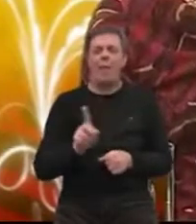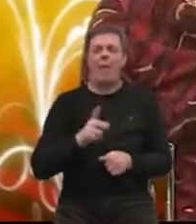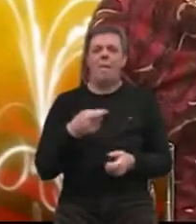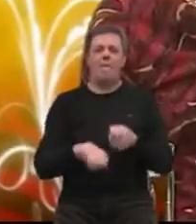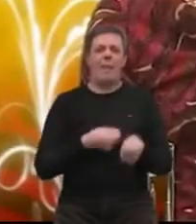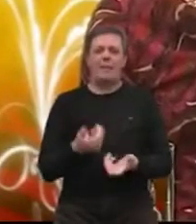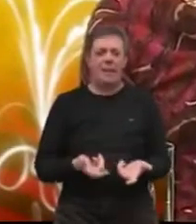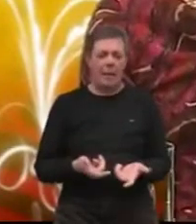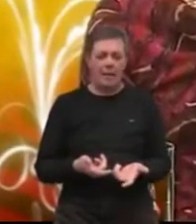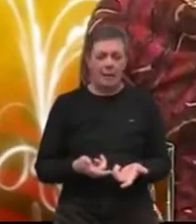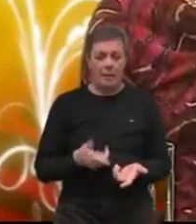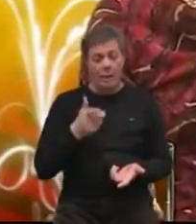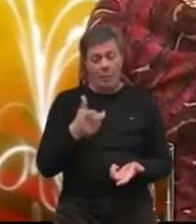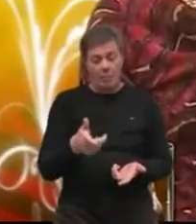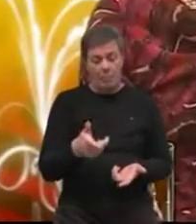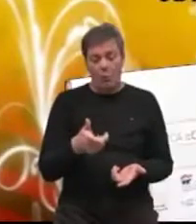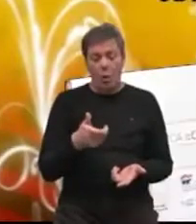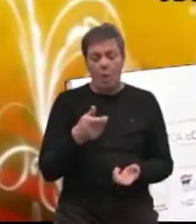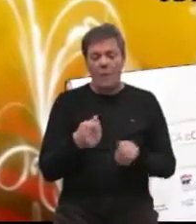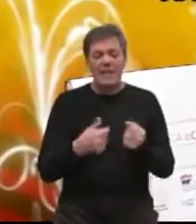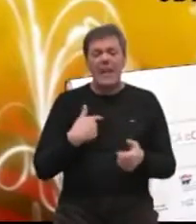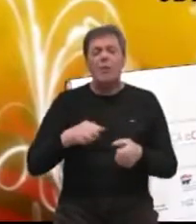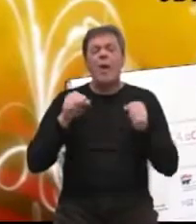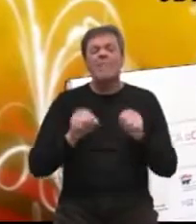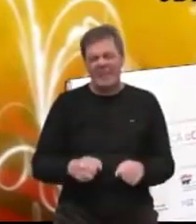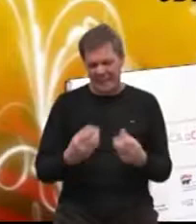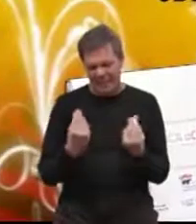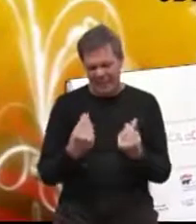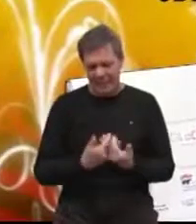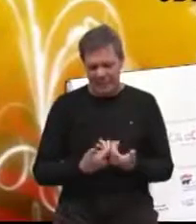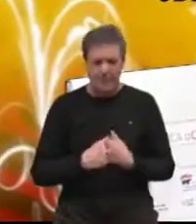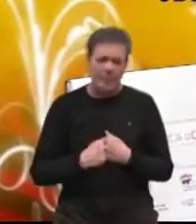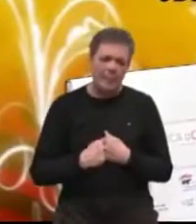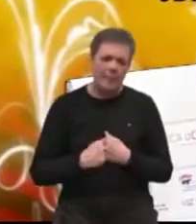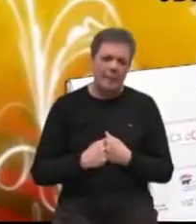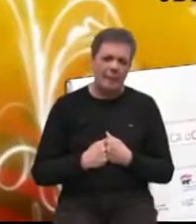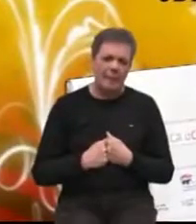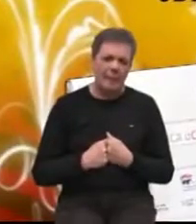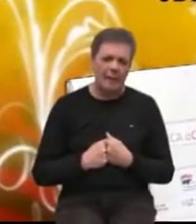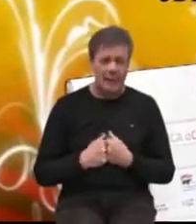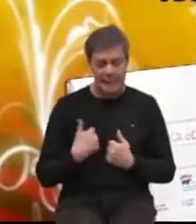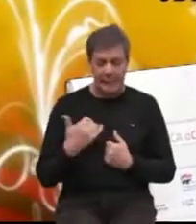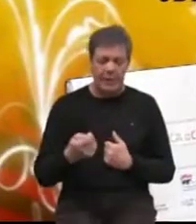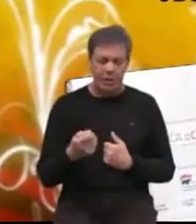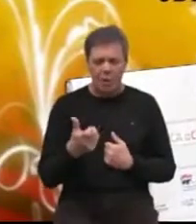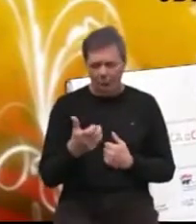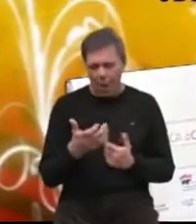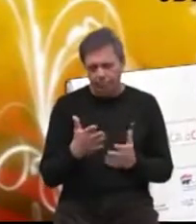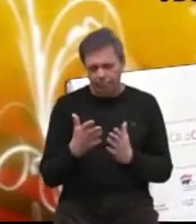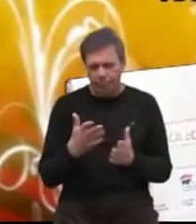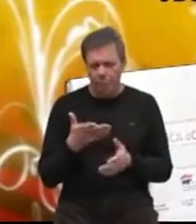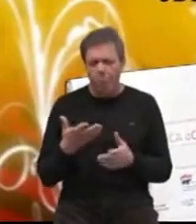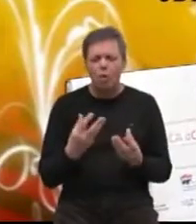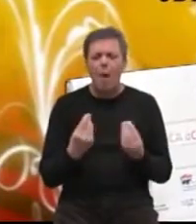financira. Znači, ja to financiramo iz svojih vlastitih sredstava. Sad ćemo malo krenuti na ono što je